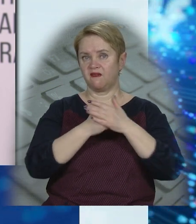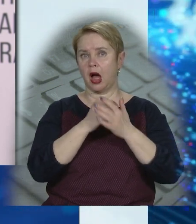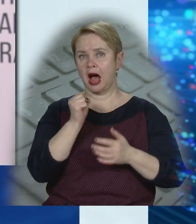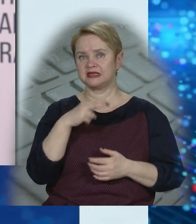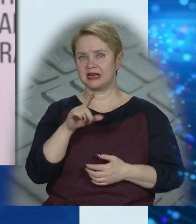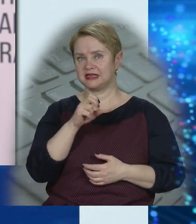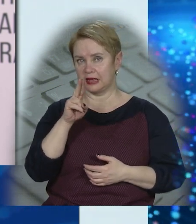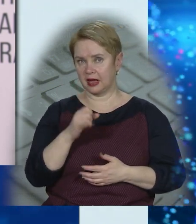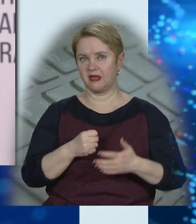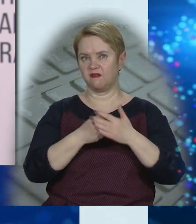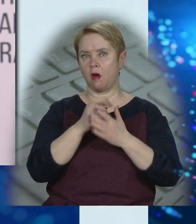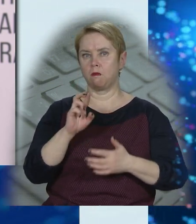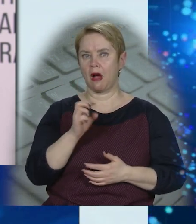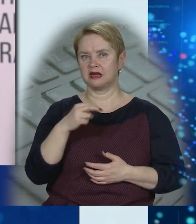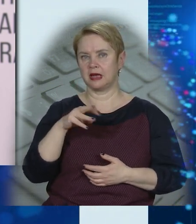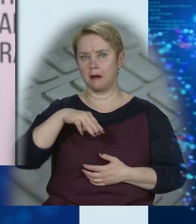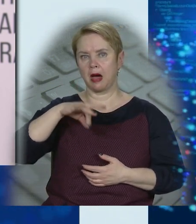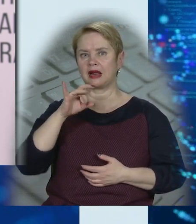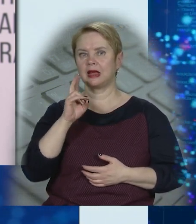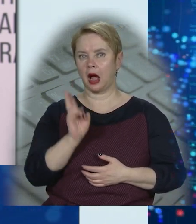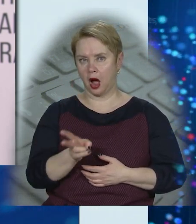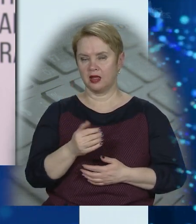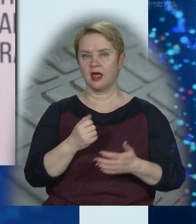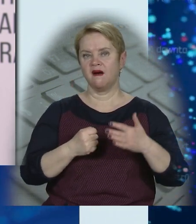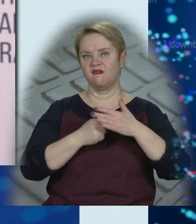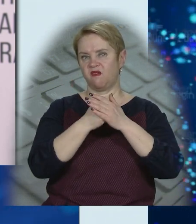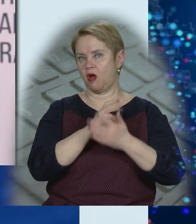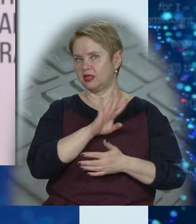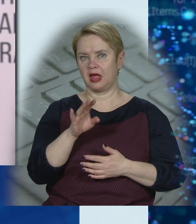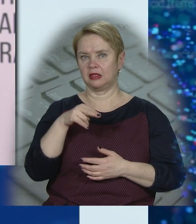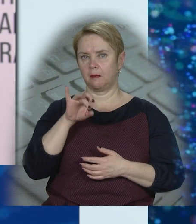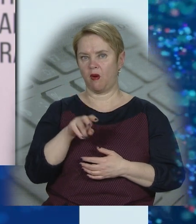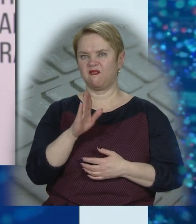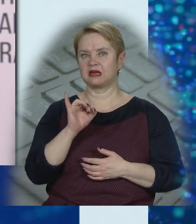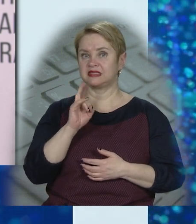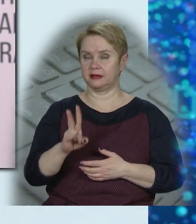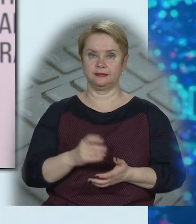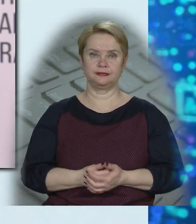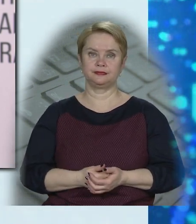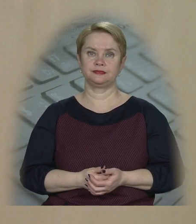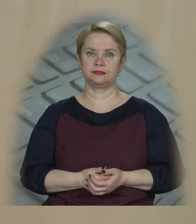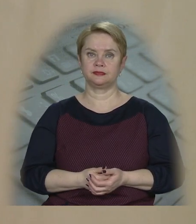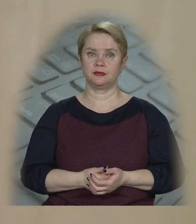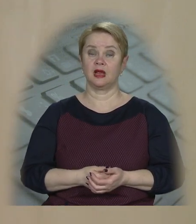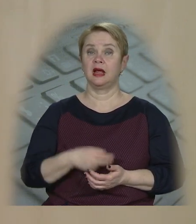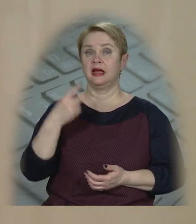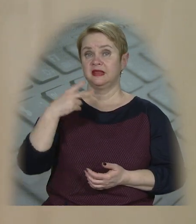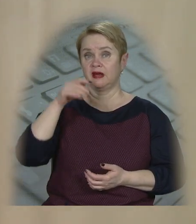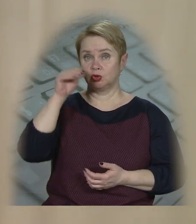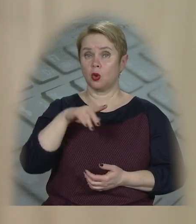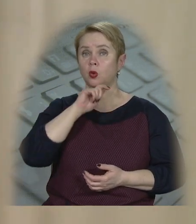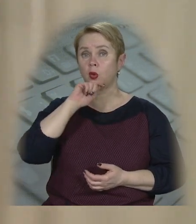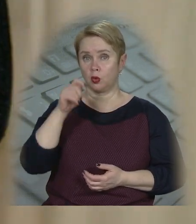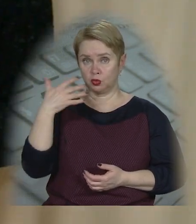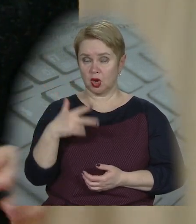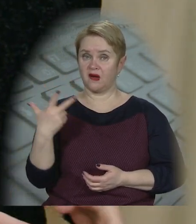на фоні Астразенека, на фоні базовий МРНК або на фоні неактивованих вакцин. Майже 20